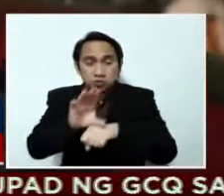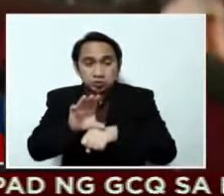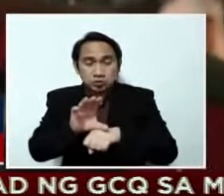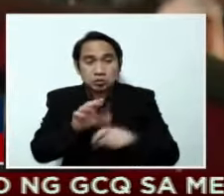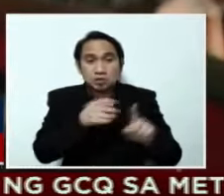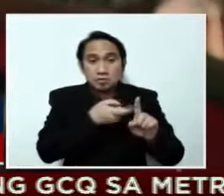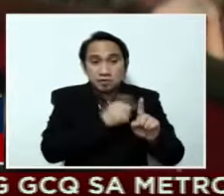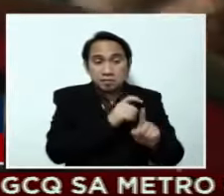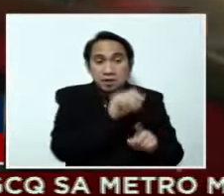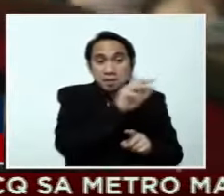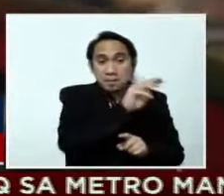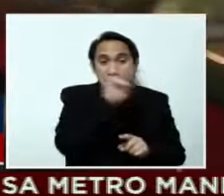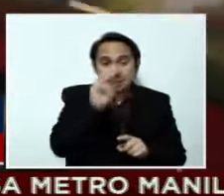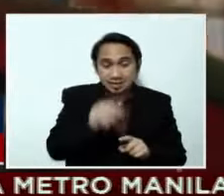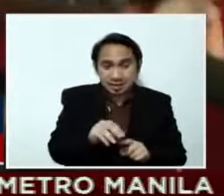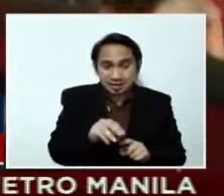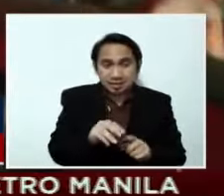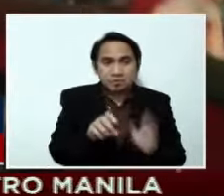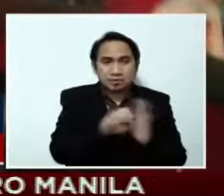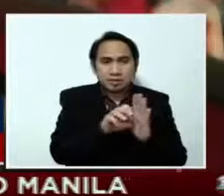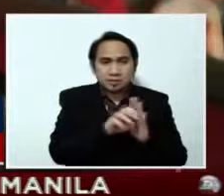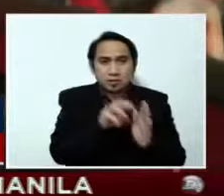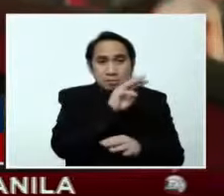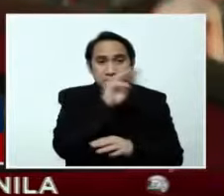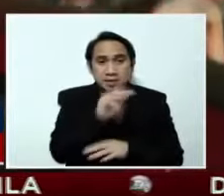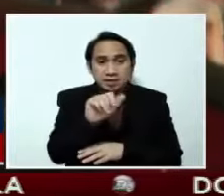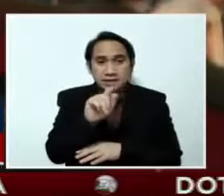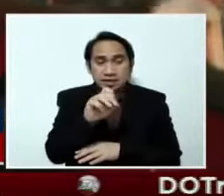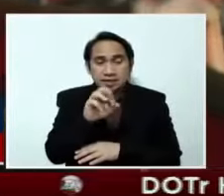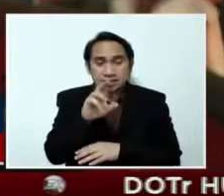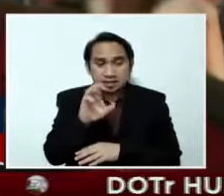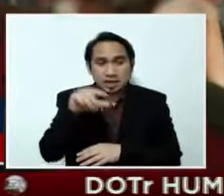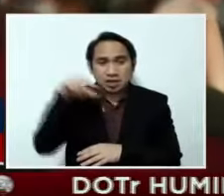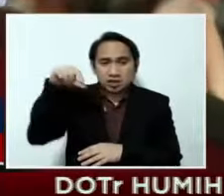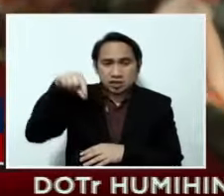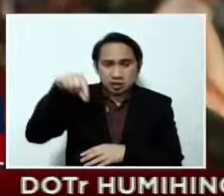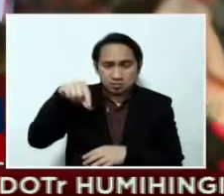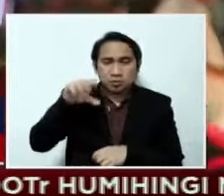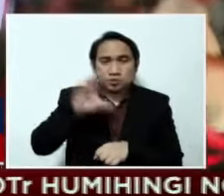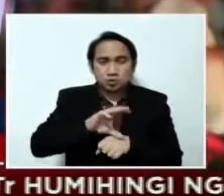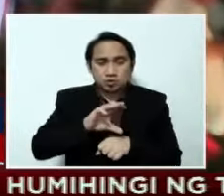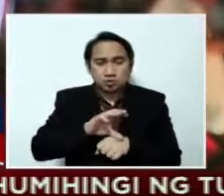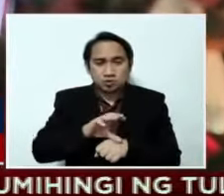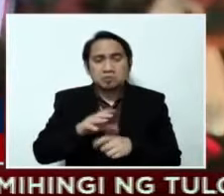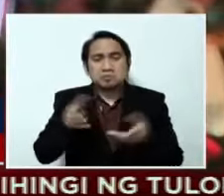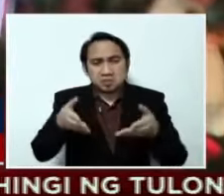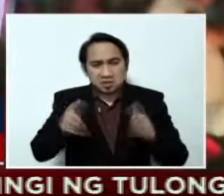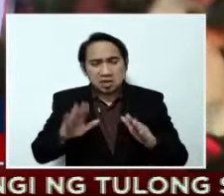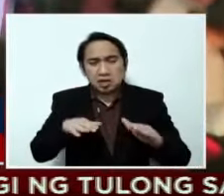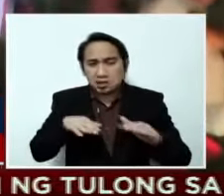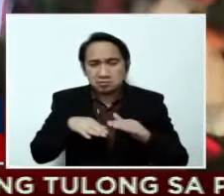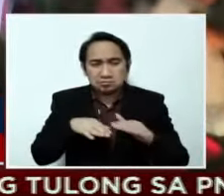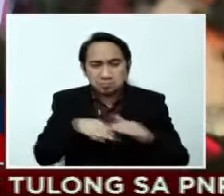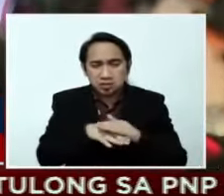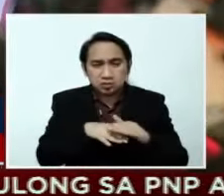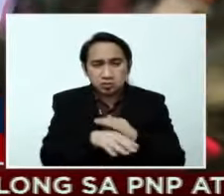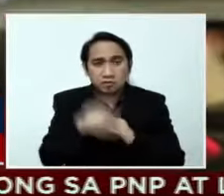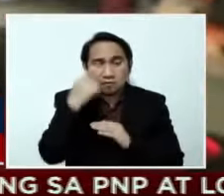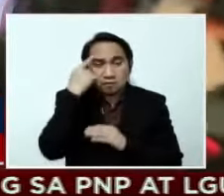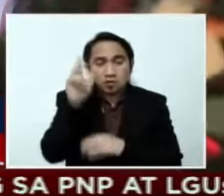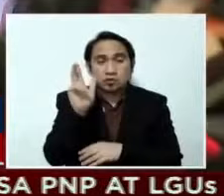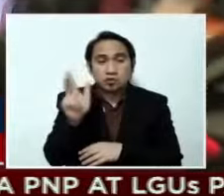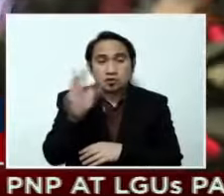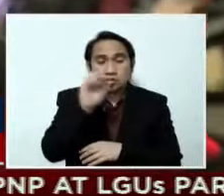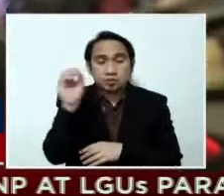Archdiocese of Manila, halimbawa ang Manila Cathedral at Yapo Church, pinapapasok nila ang 30% capacity at